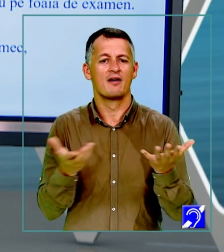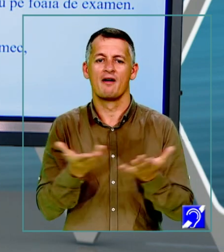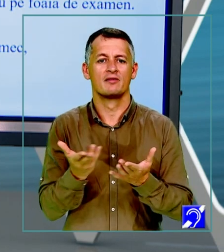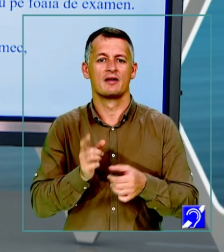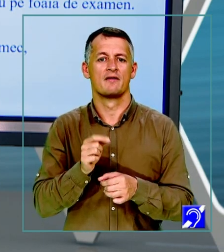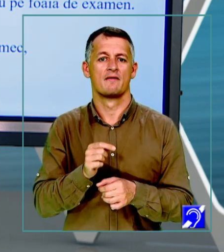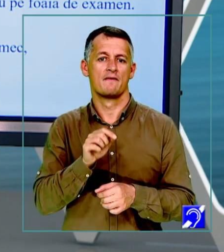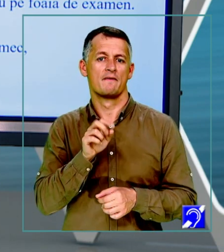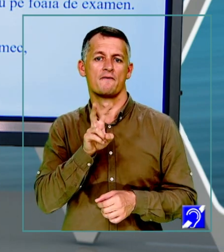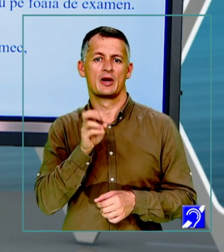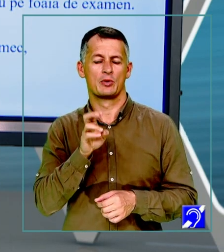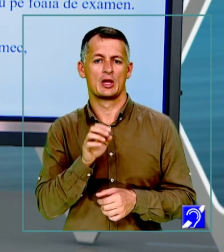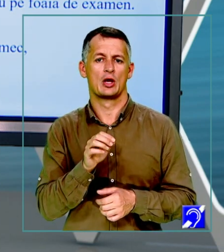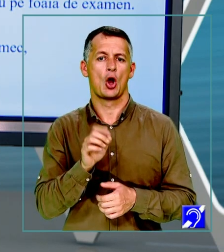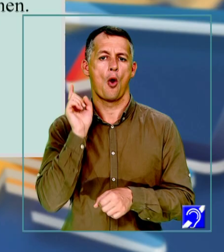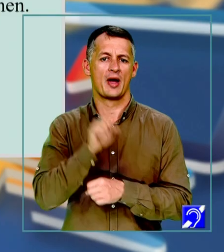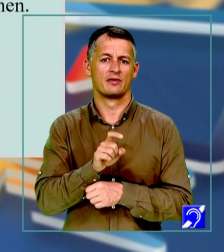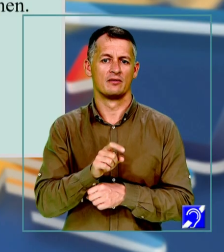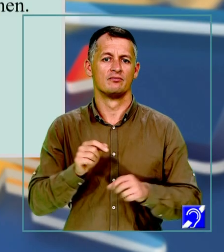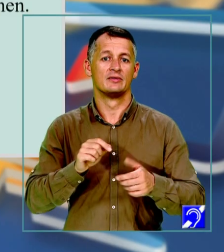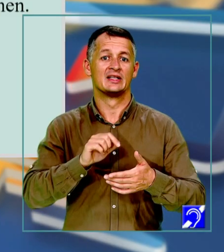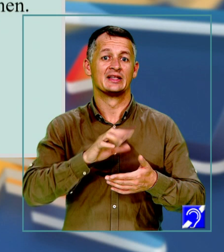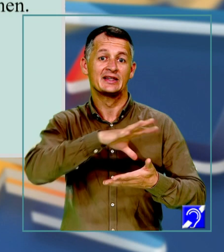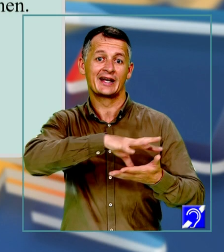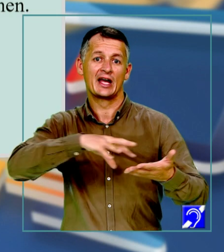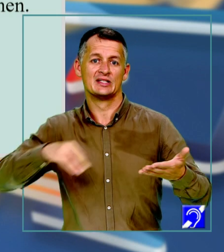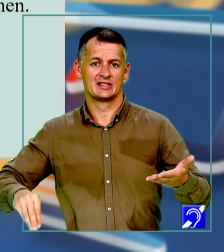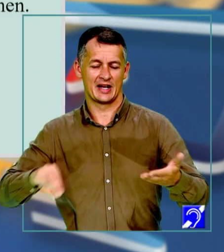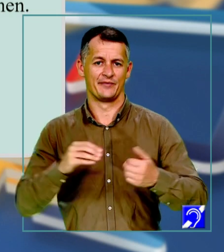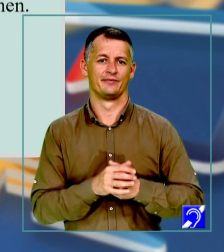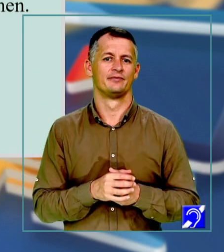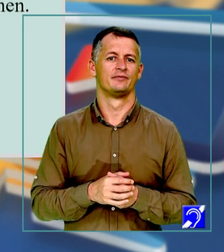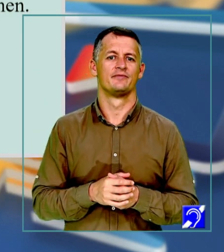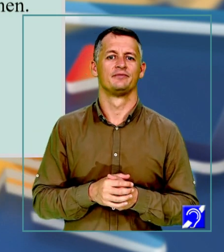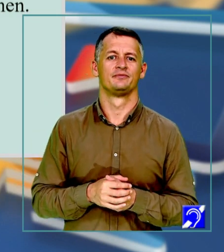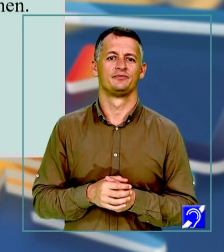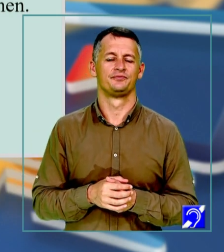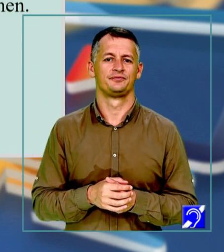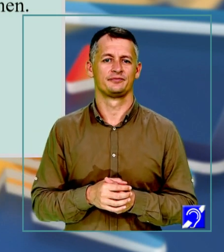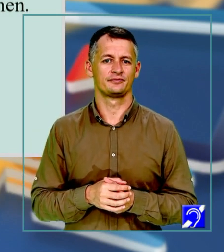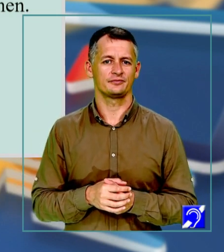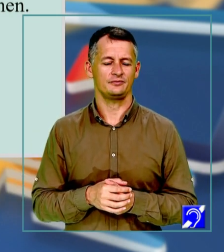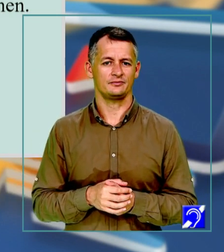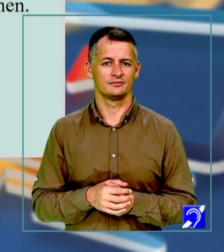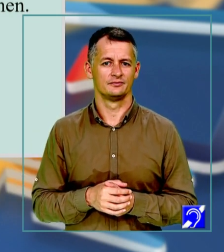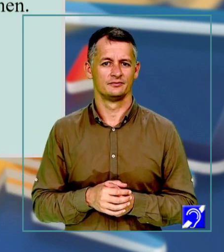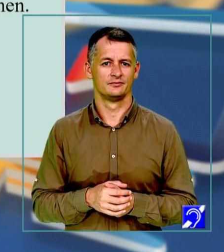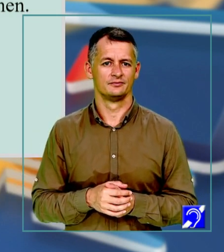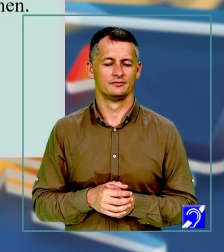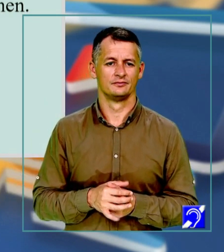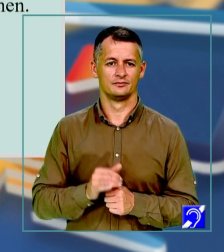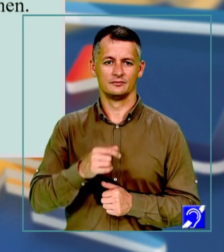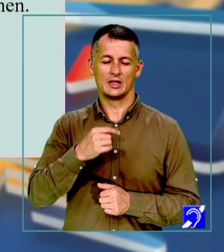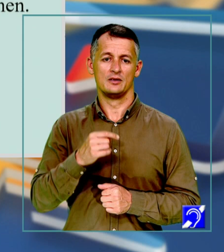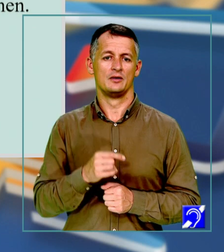comandă? Transcrie. Vi l-am evidențiat aici. Am citit toate sensurile pe care le înregistrează articolul de